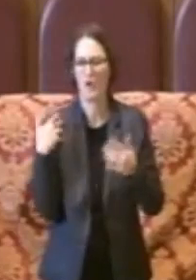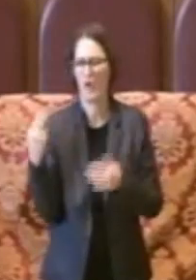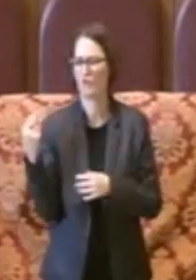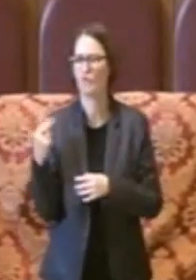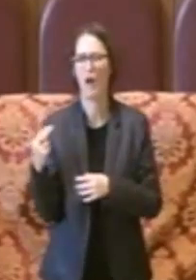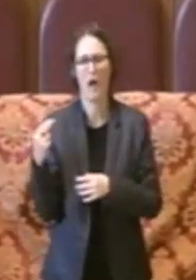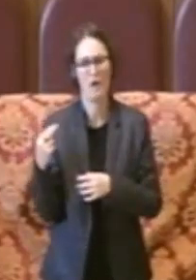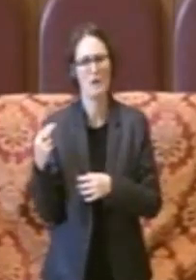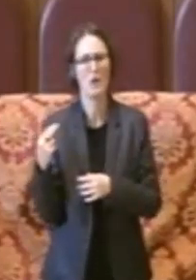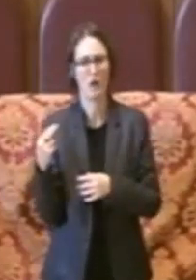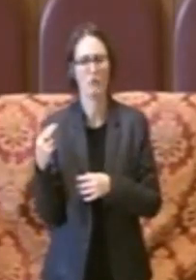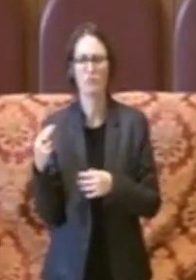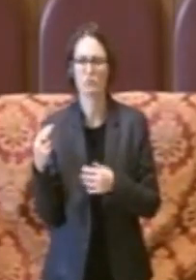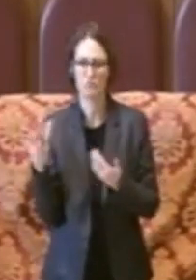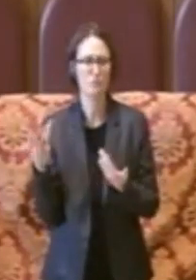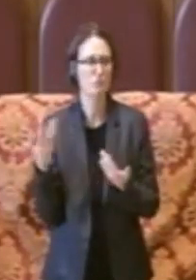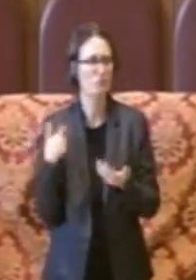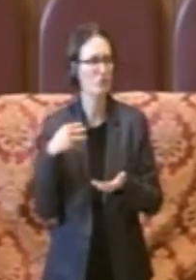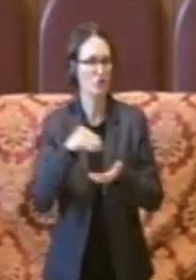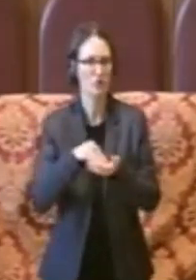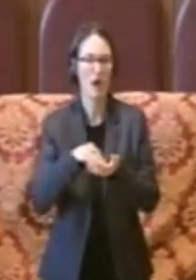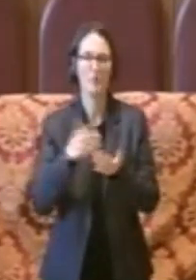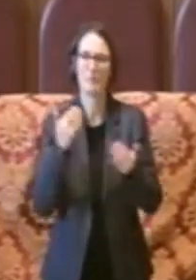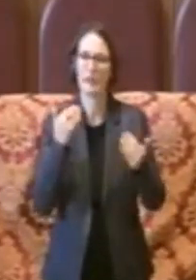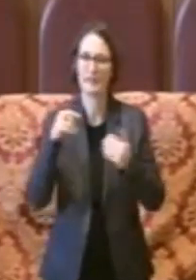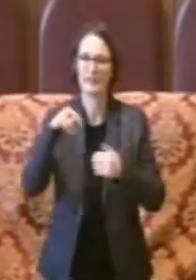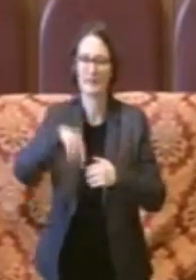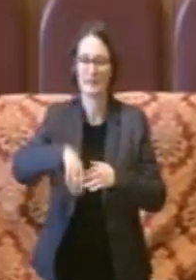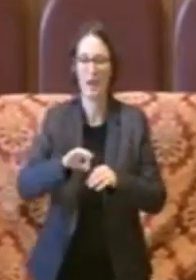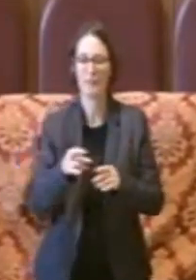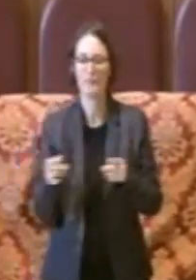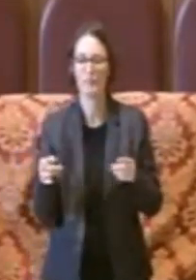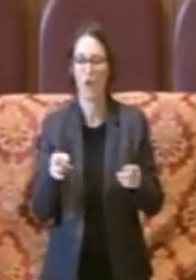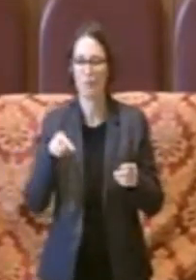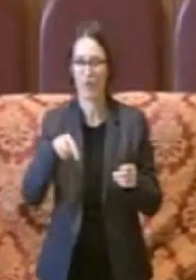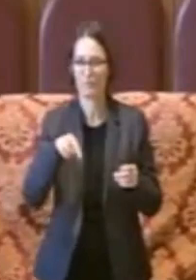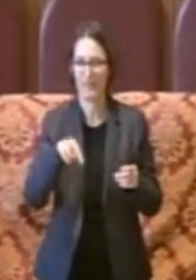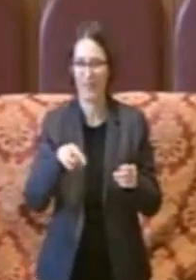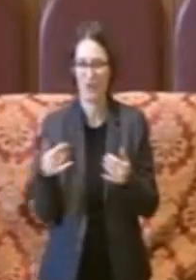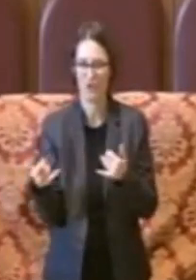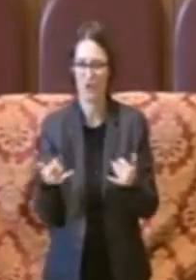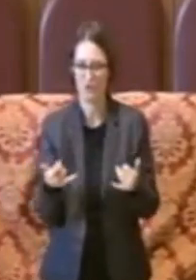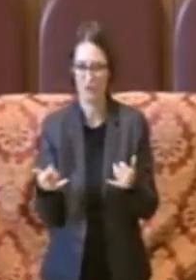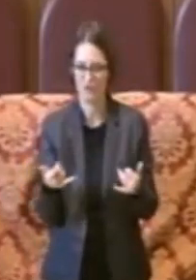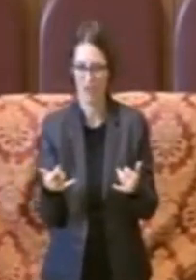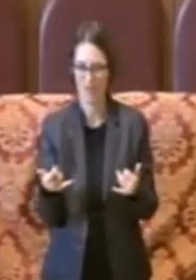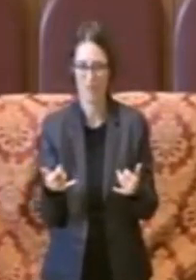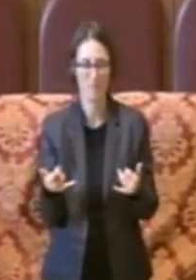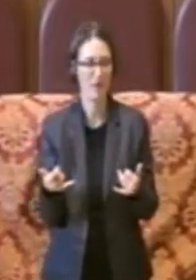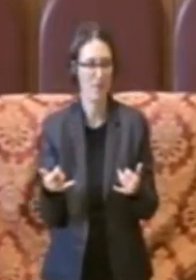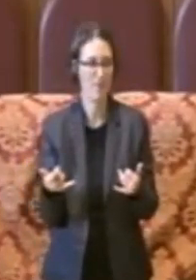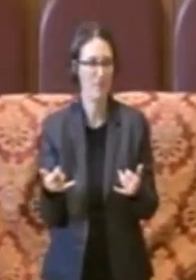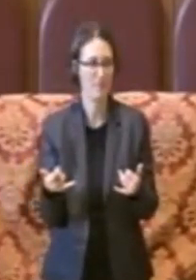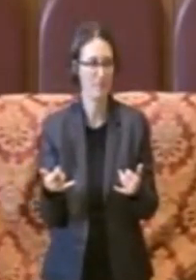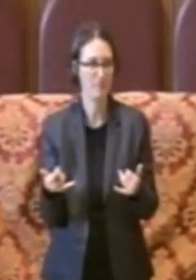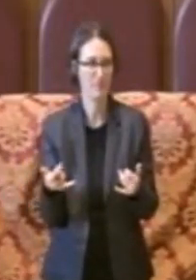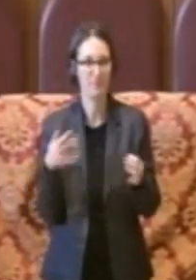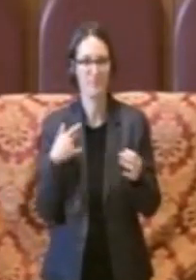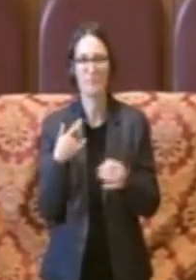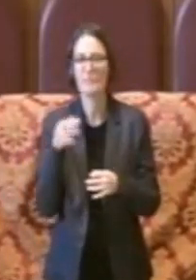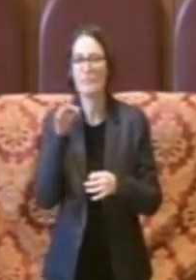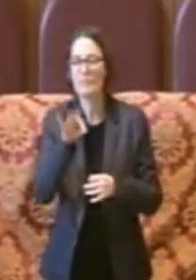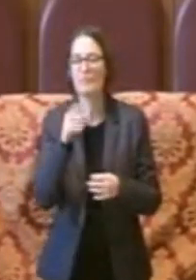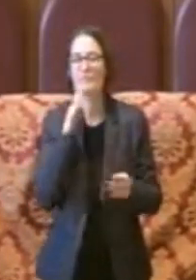in aula, sempre nel periodo di dicembre, per affrontare